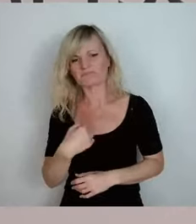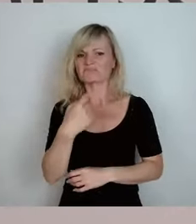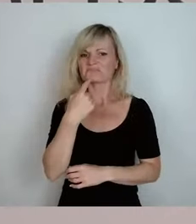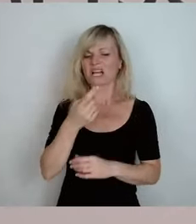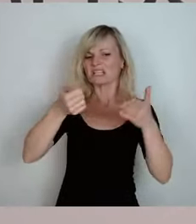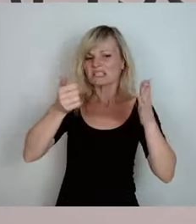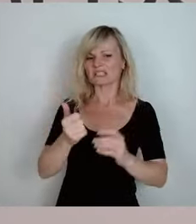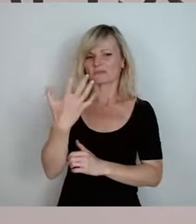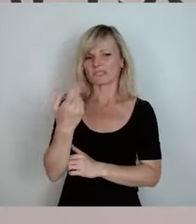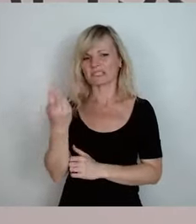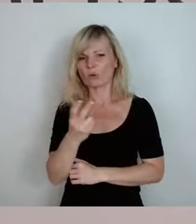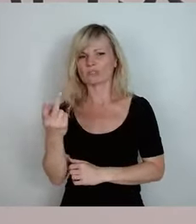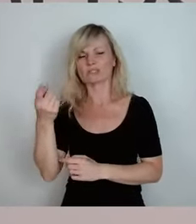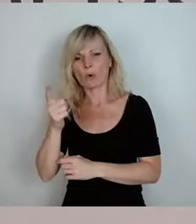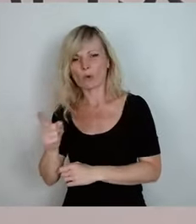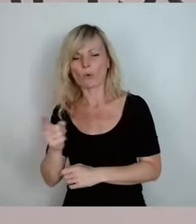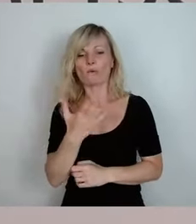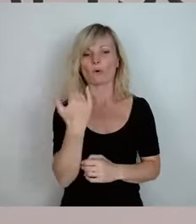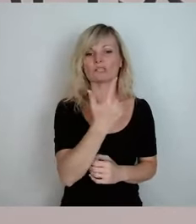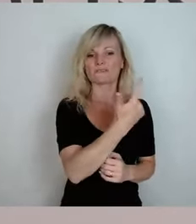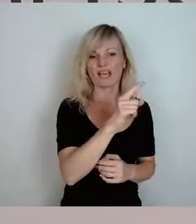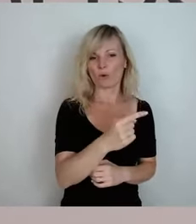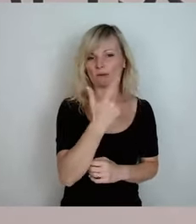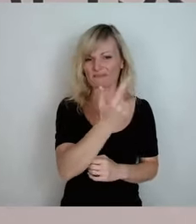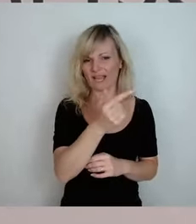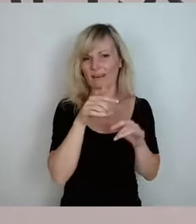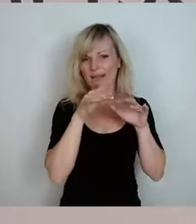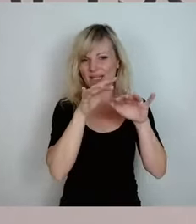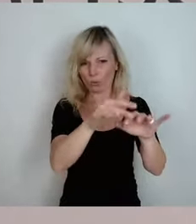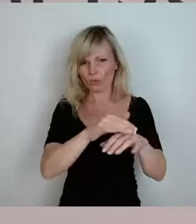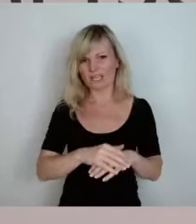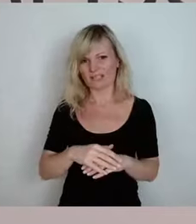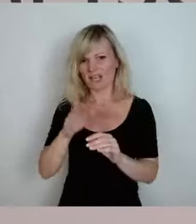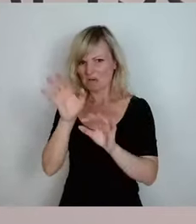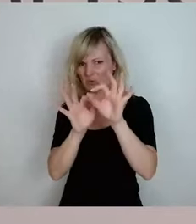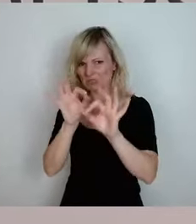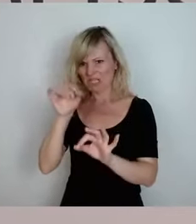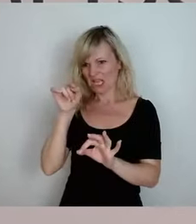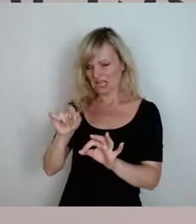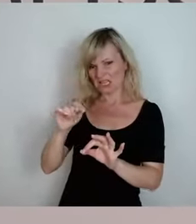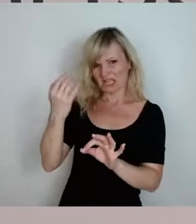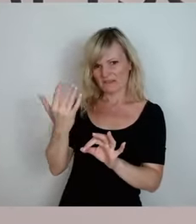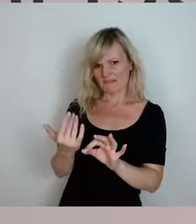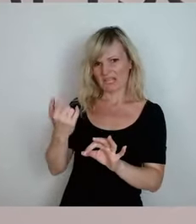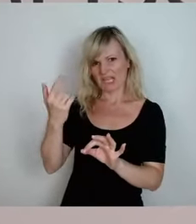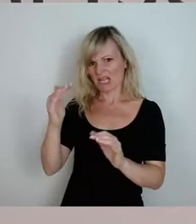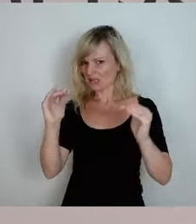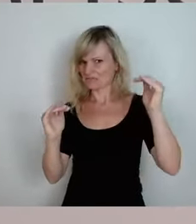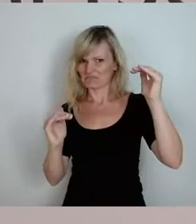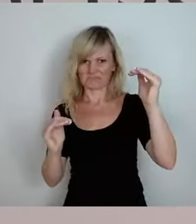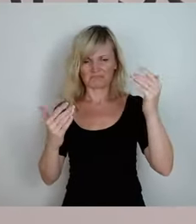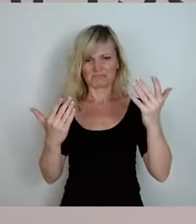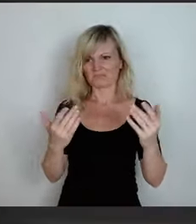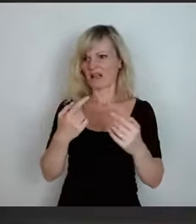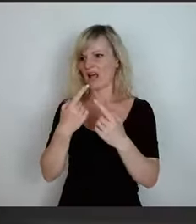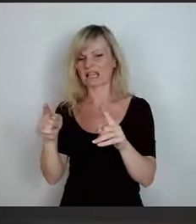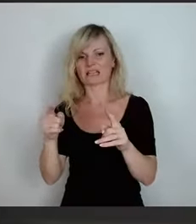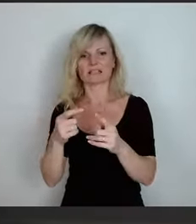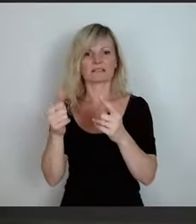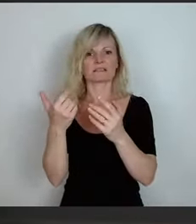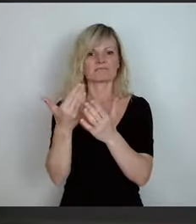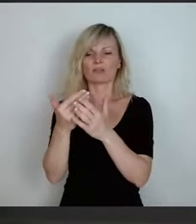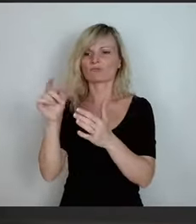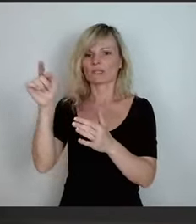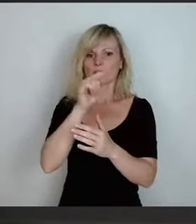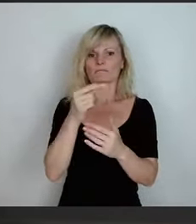von 2,2 Millionen, ist das prozentual nicht vergleichbar mit anderen Sachen, wo es